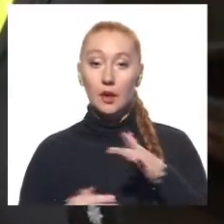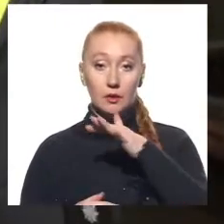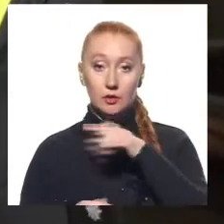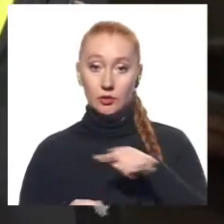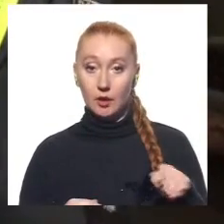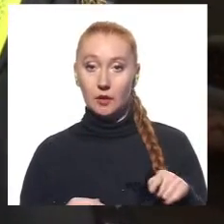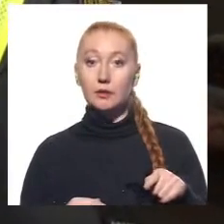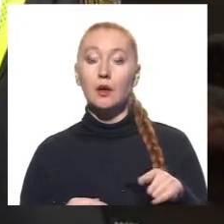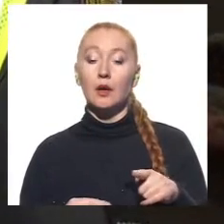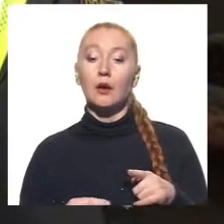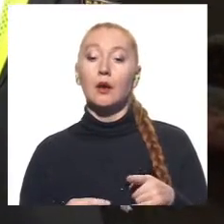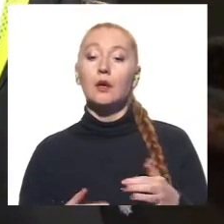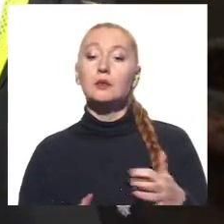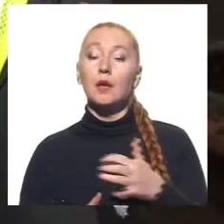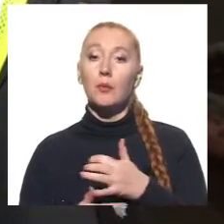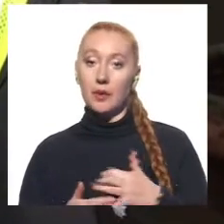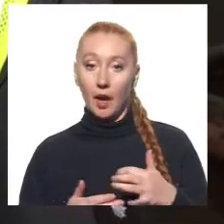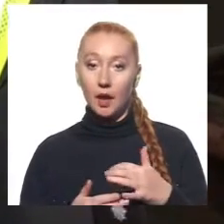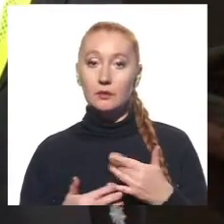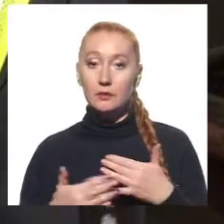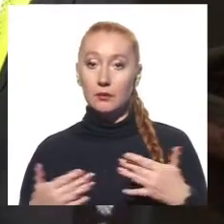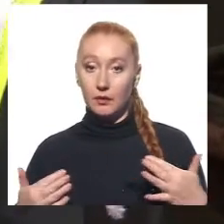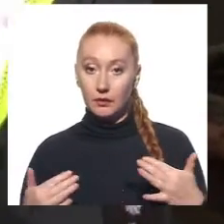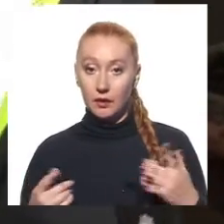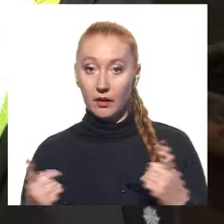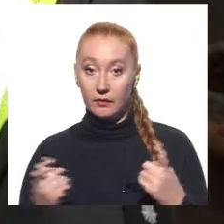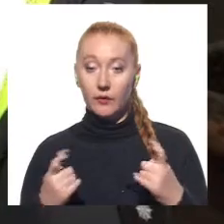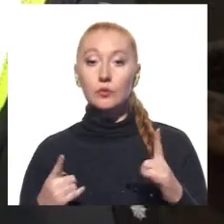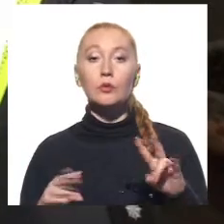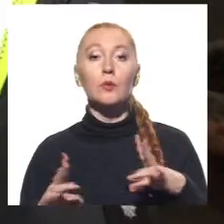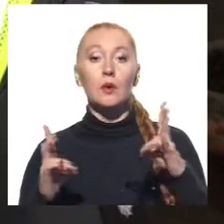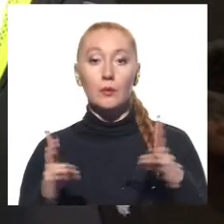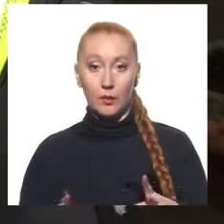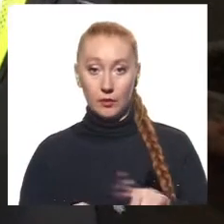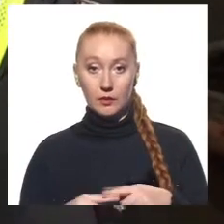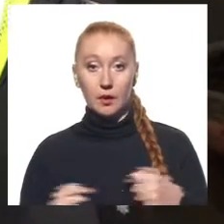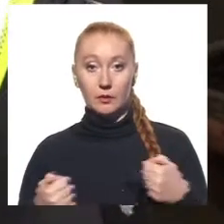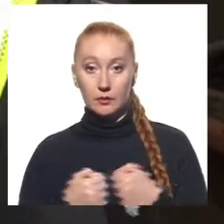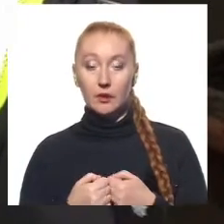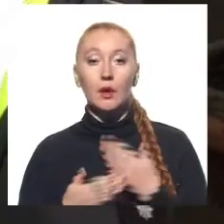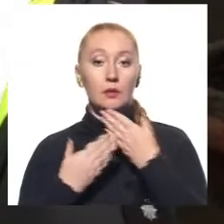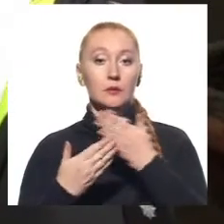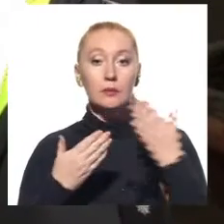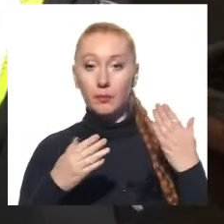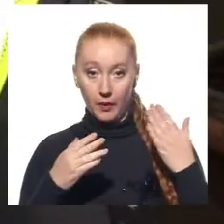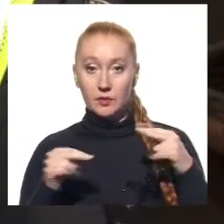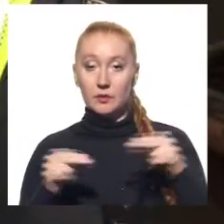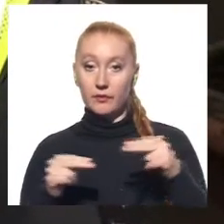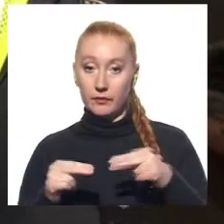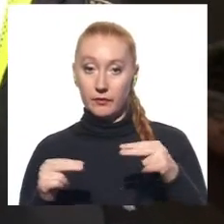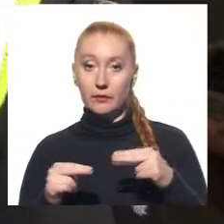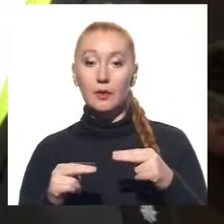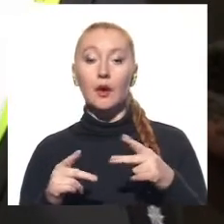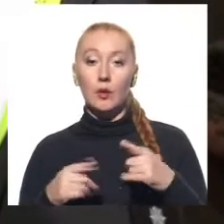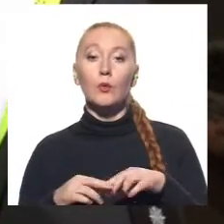збирається матеріал щодо дорожньо-транспортної приводи, попрашуються свідки та буде